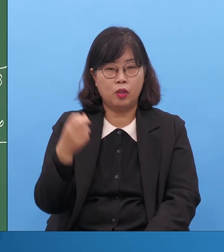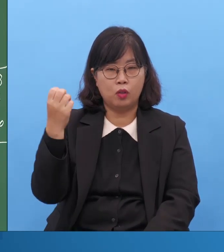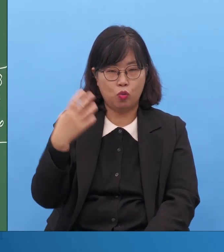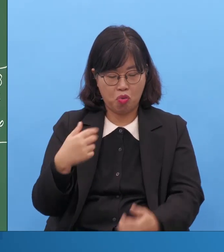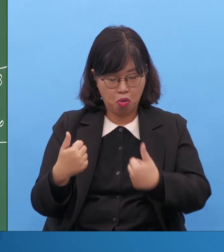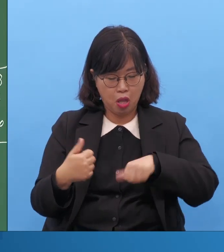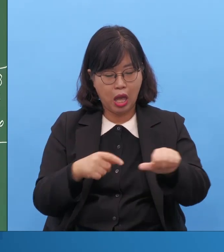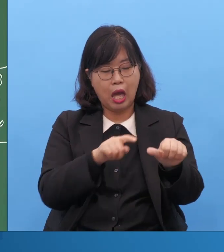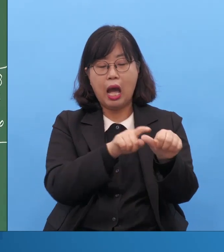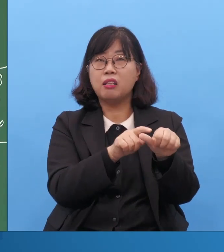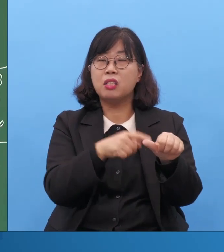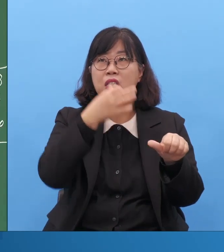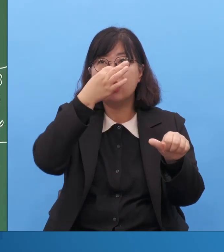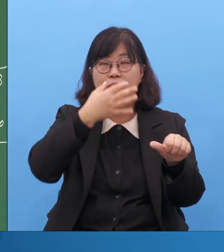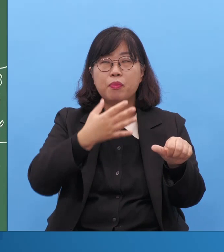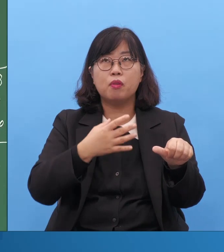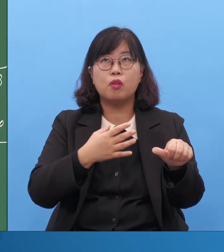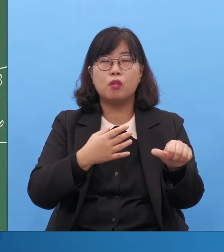힘들겠지요.